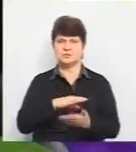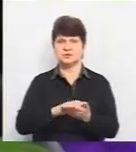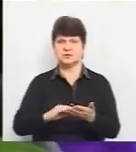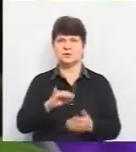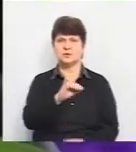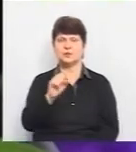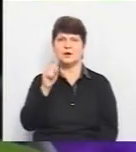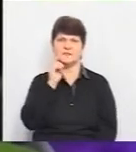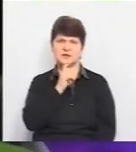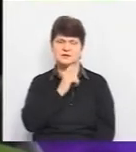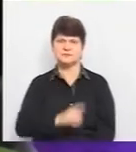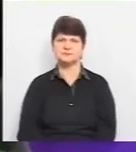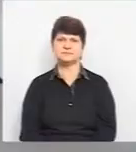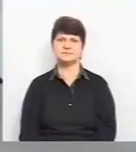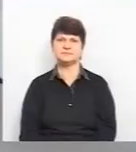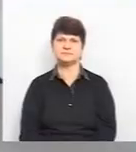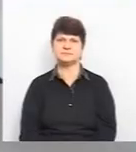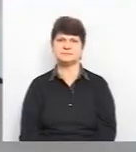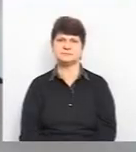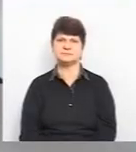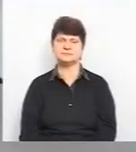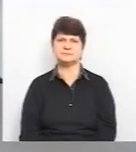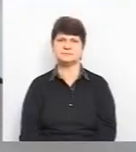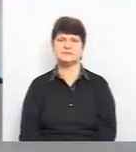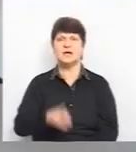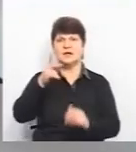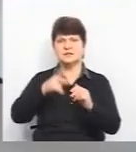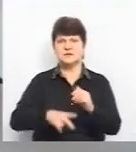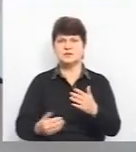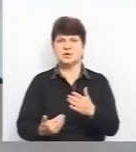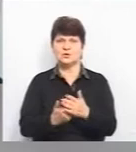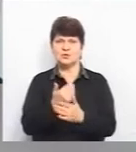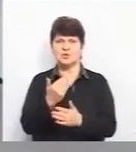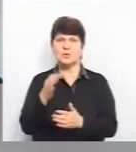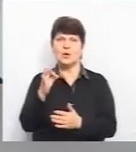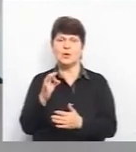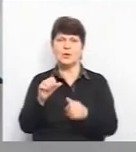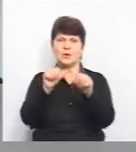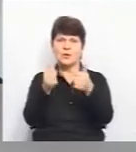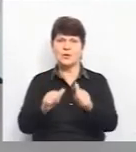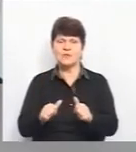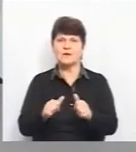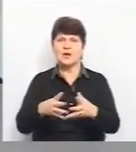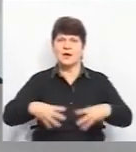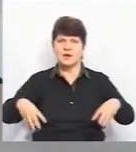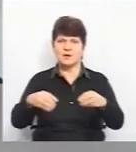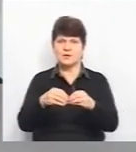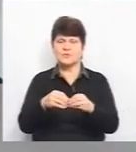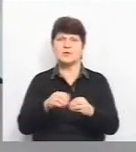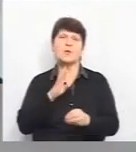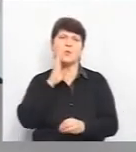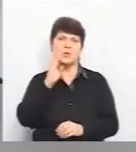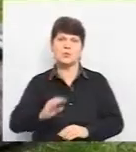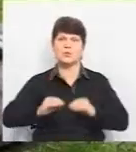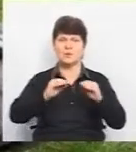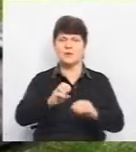новини на Суспільному, Вінниця. І на завершення випуску про скультуру мавпячої родини, встановили її сьогодні вранці